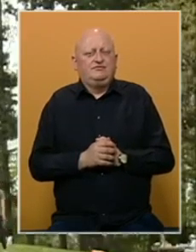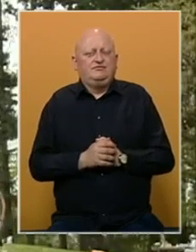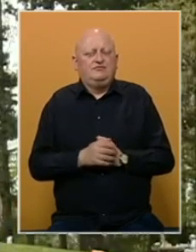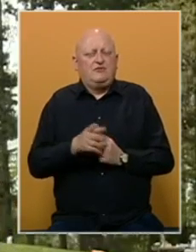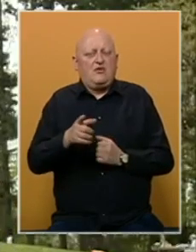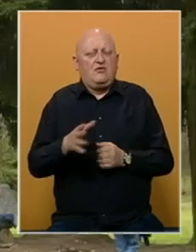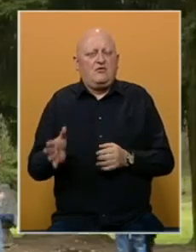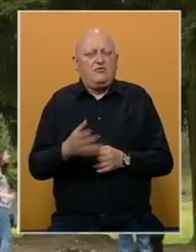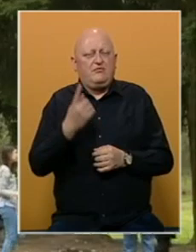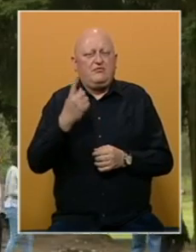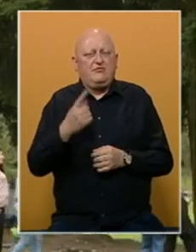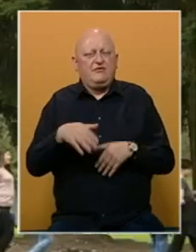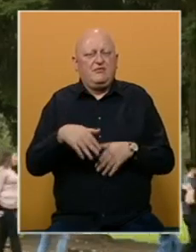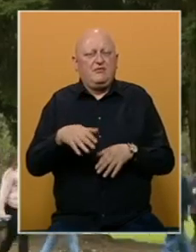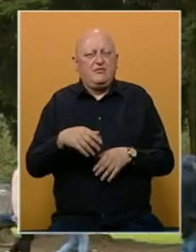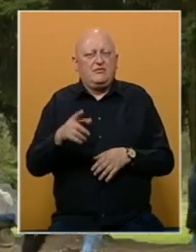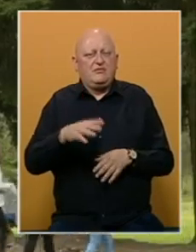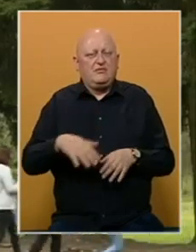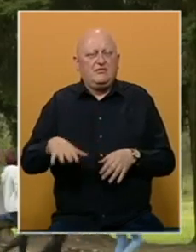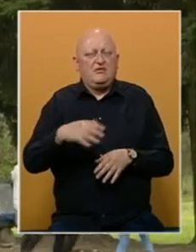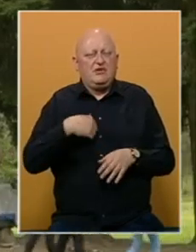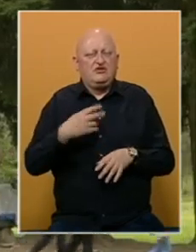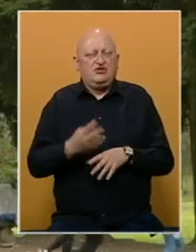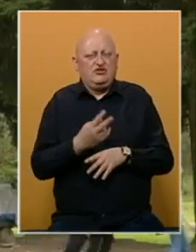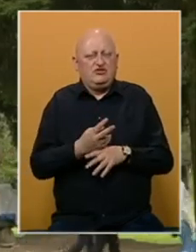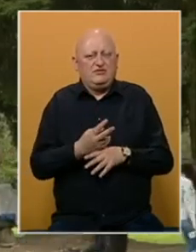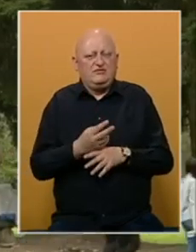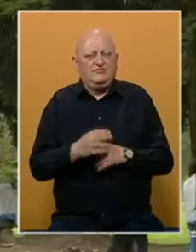Ovako je protekao prvi svibanj u sjevernom dijelu naše zemlje.